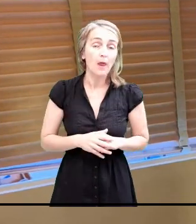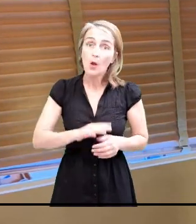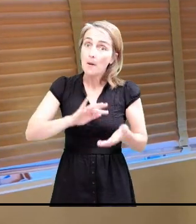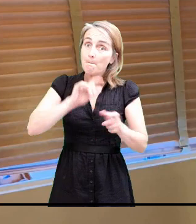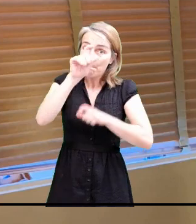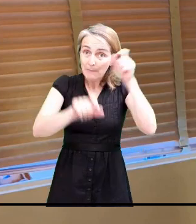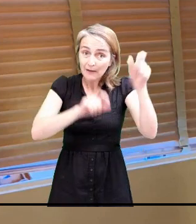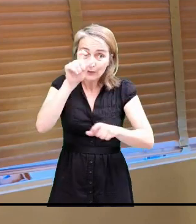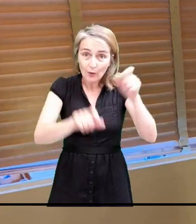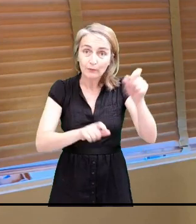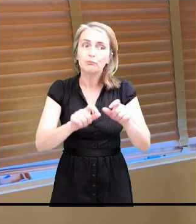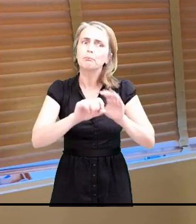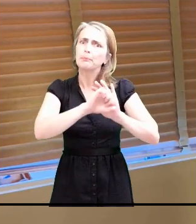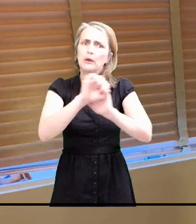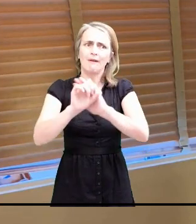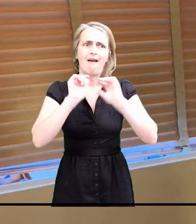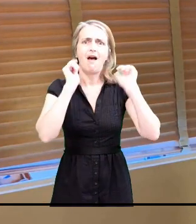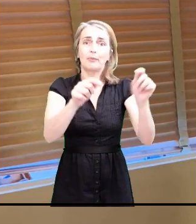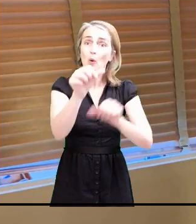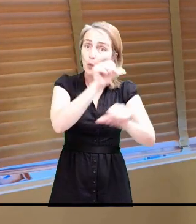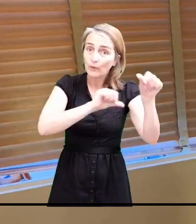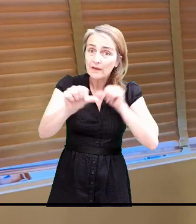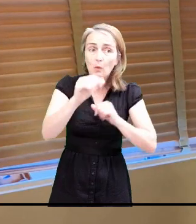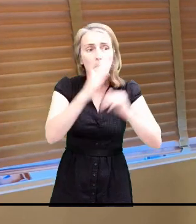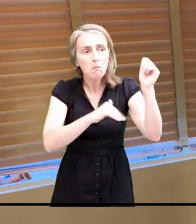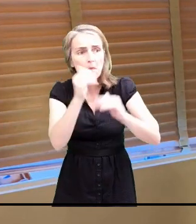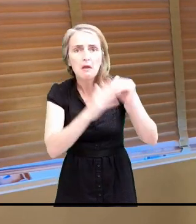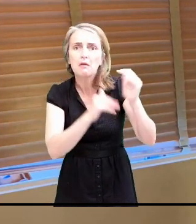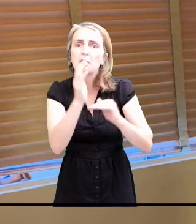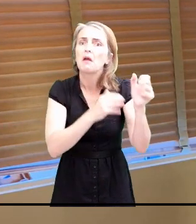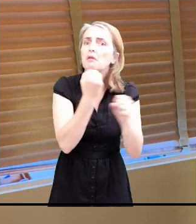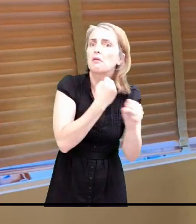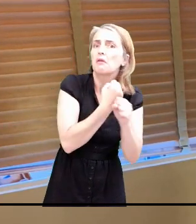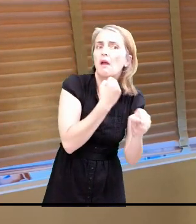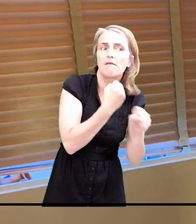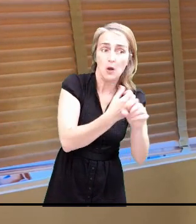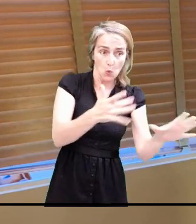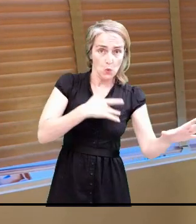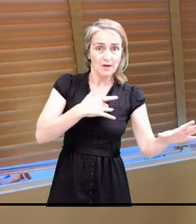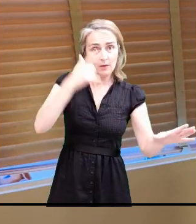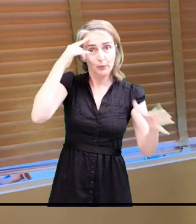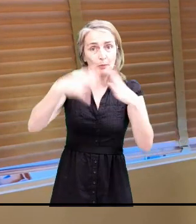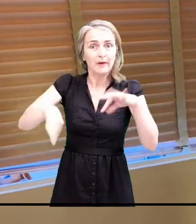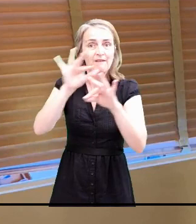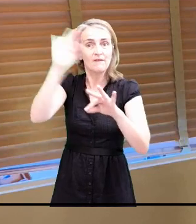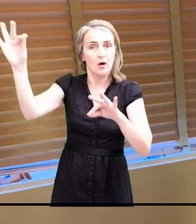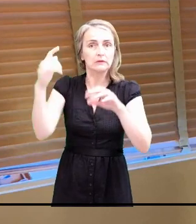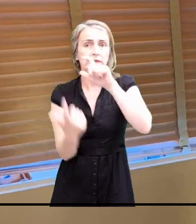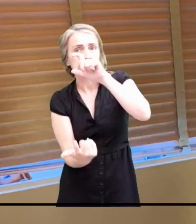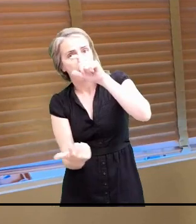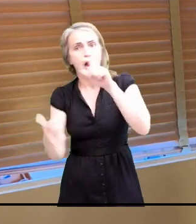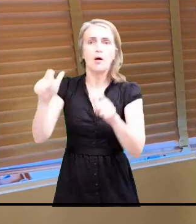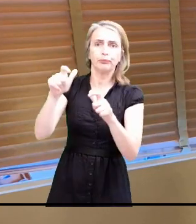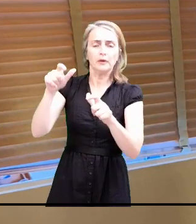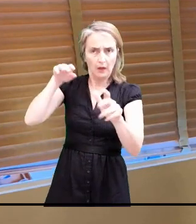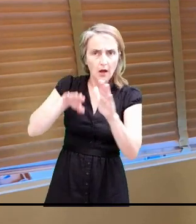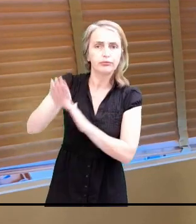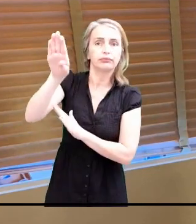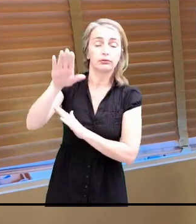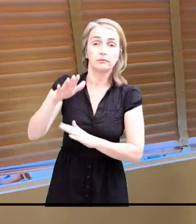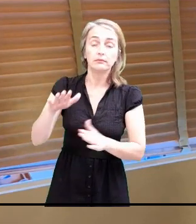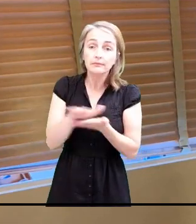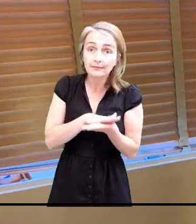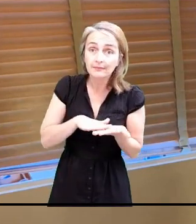Tout personne est prioritaire si sa profession est utile à la relance de la nation. Eh bien, je vous prie de m'excuser en tant que maire.